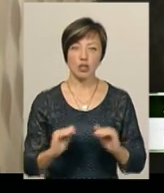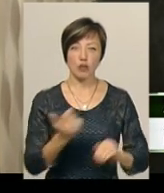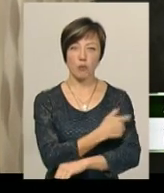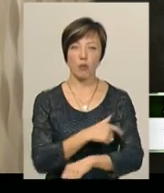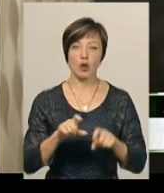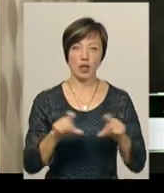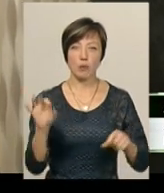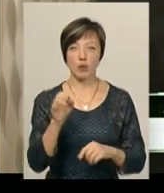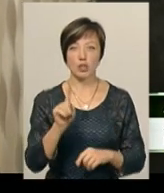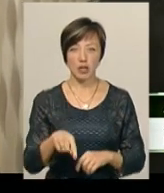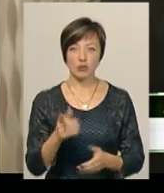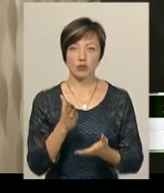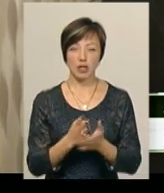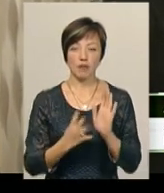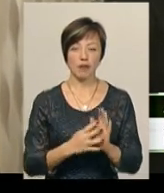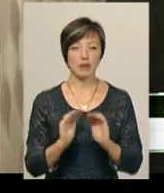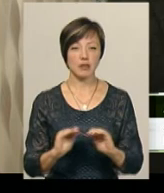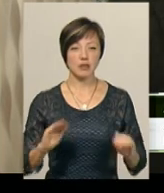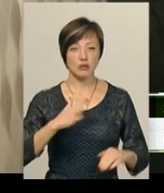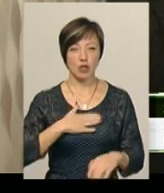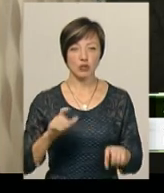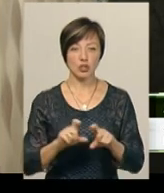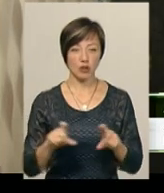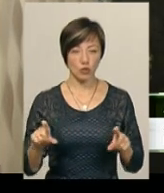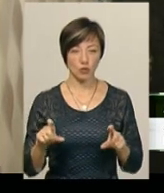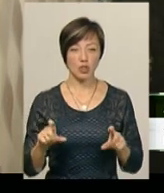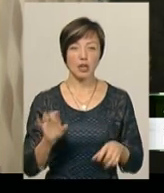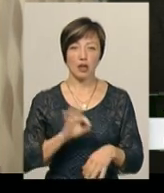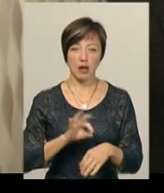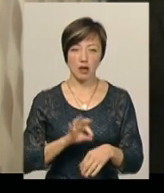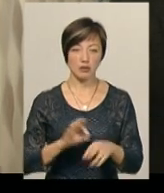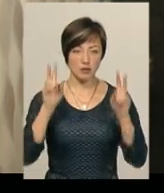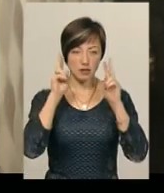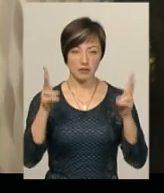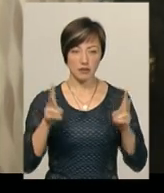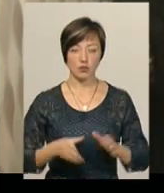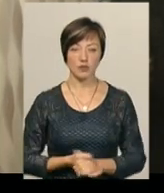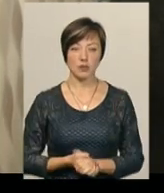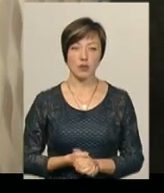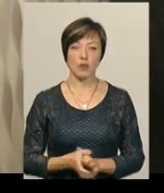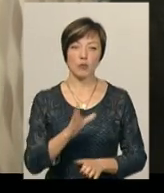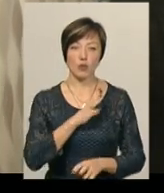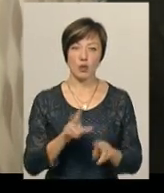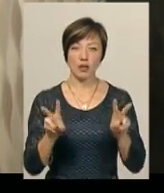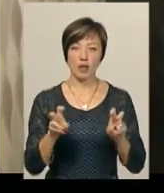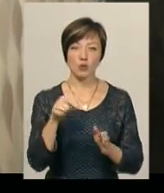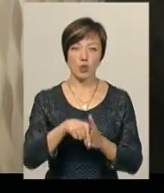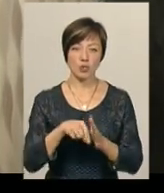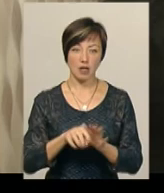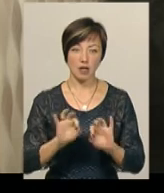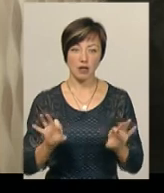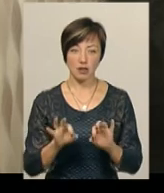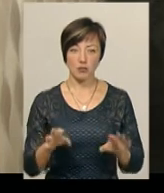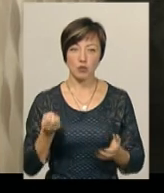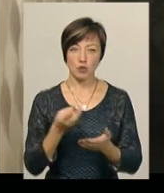поліклініки про те, що поступило 9 дітей з нашого садочка. Діагноз не встановлений, тільки були названі ознаки, з